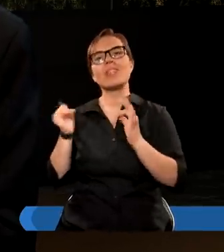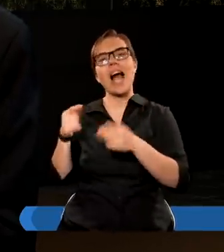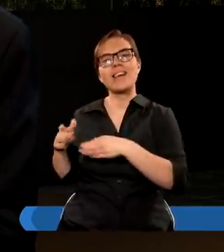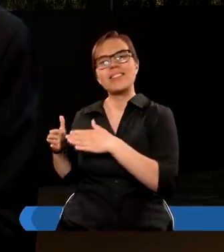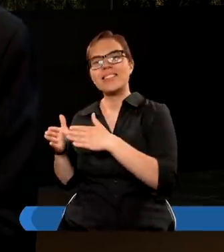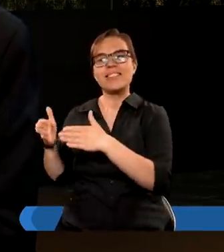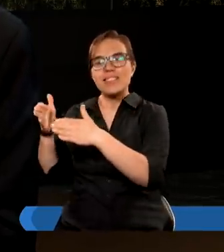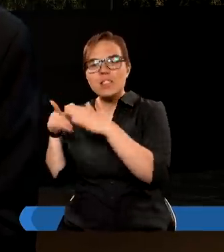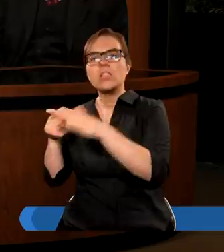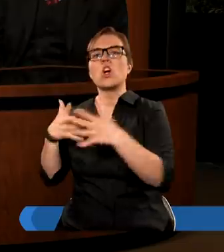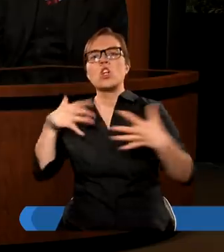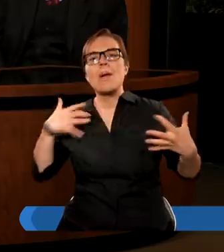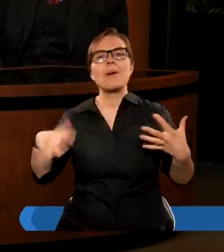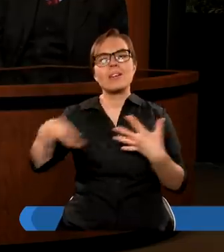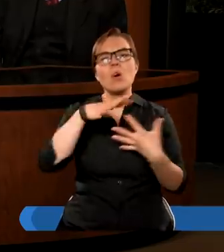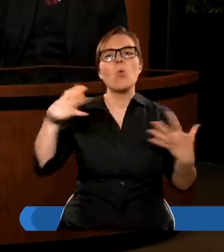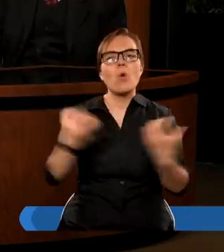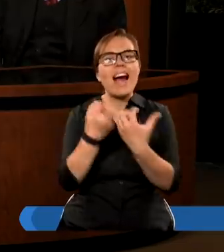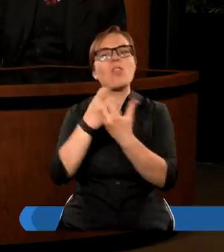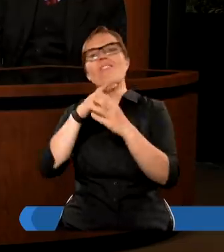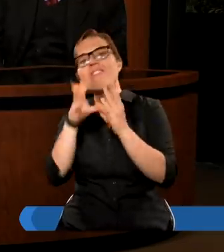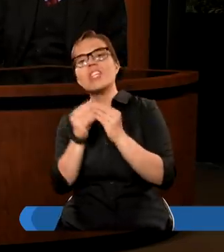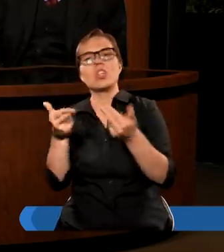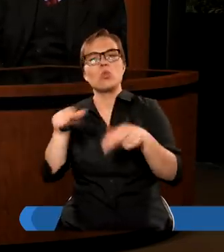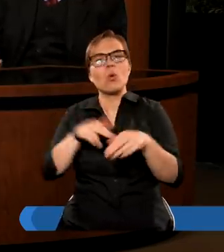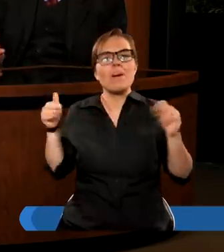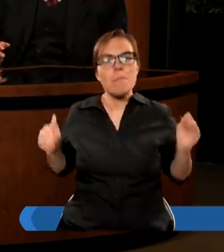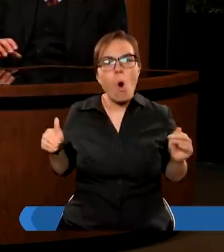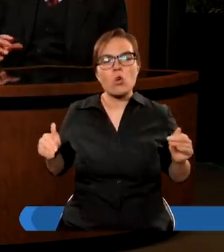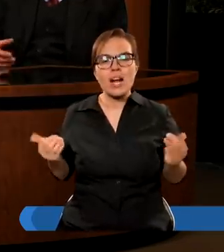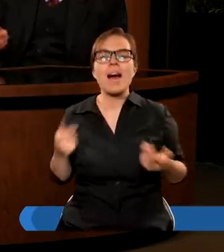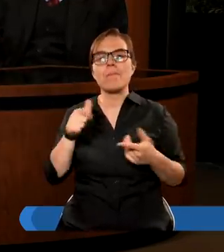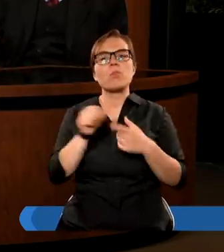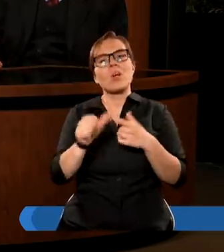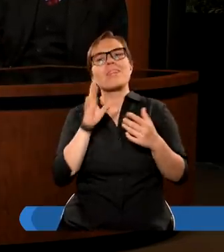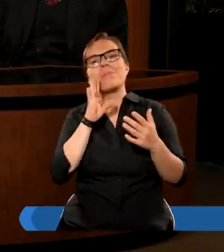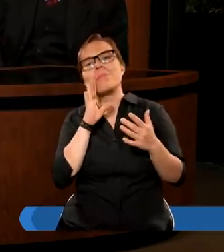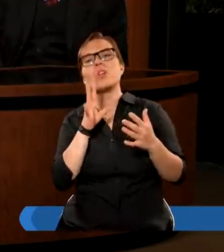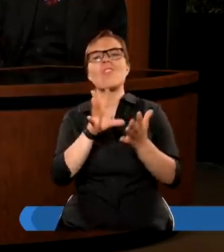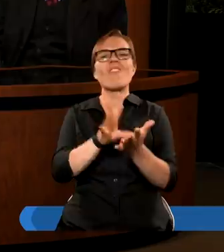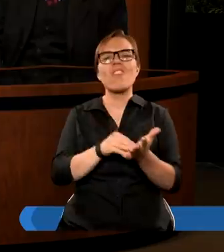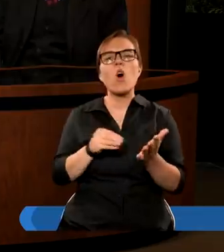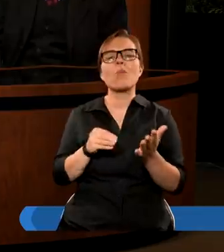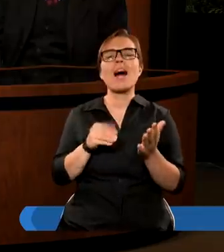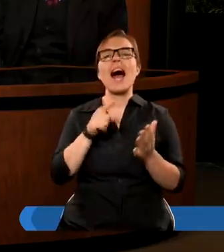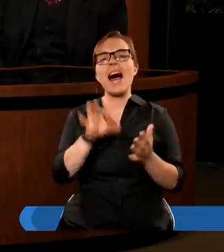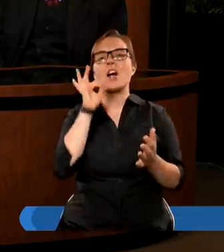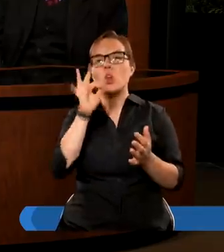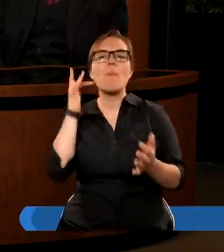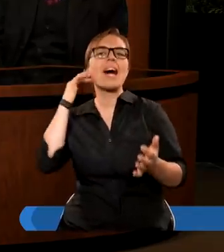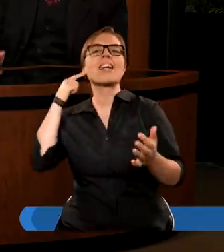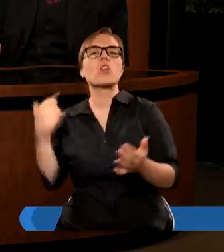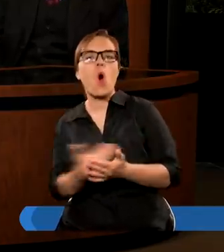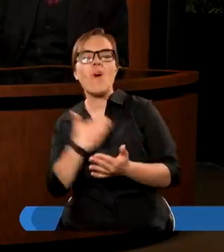uratować wszystkich, których można uratować. I to jest dla mnie inną formą, ale to jest także dobra